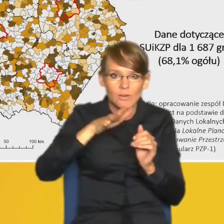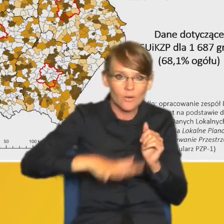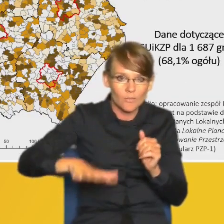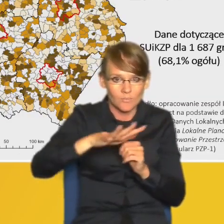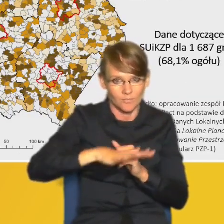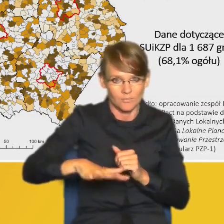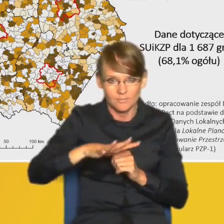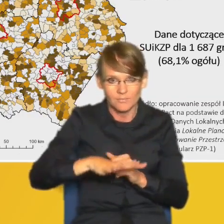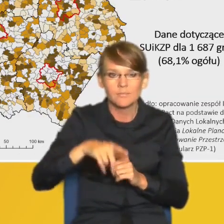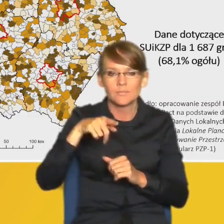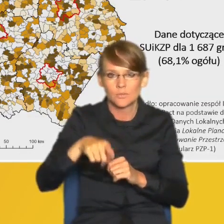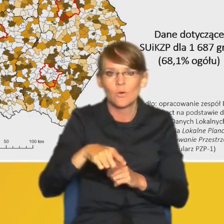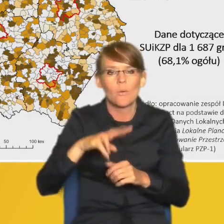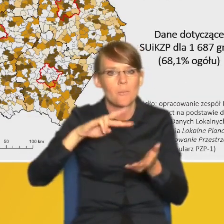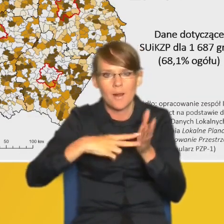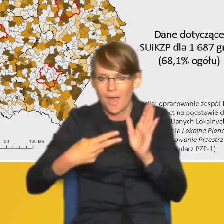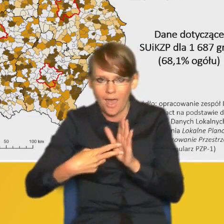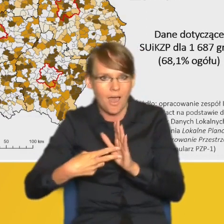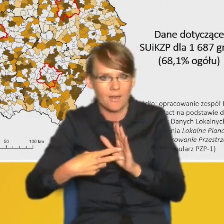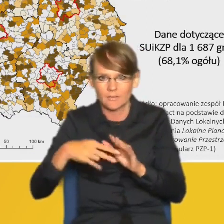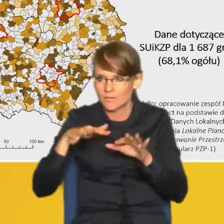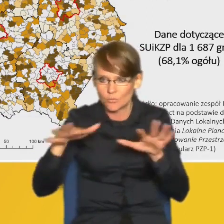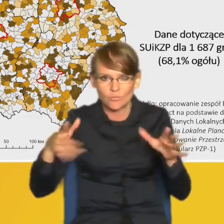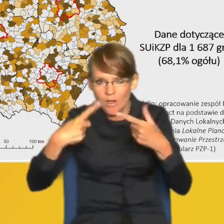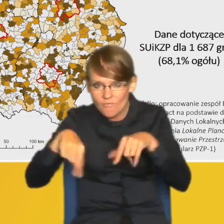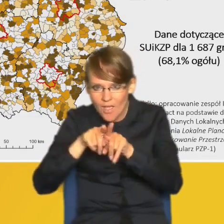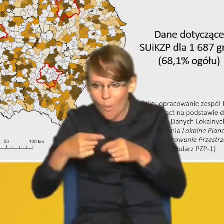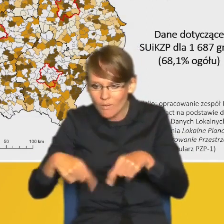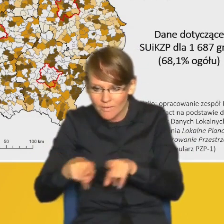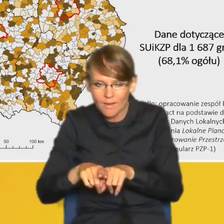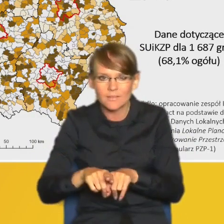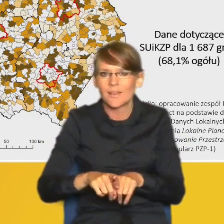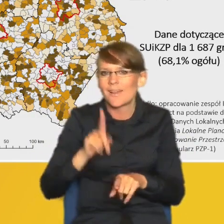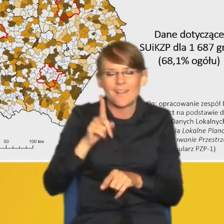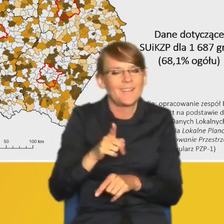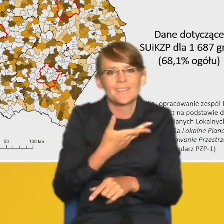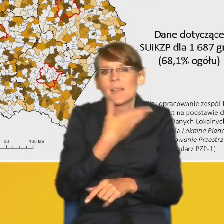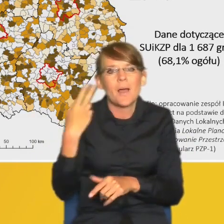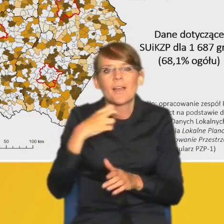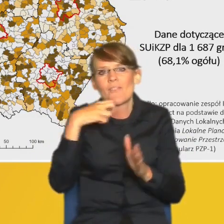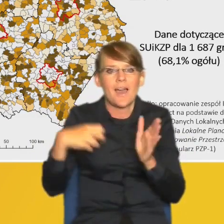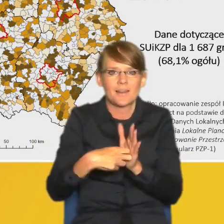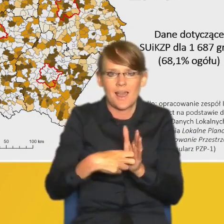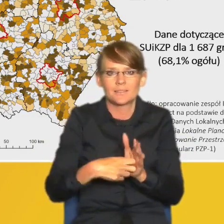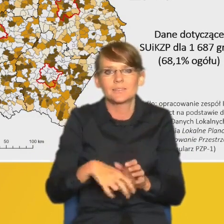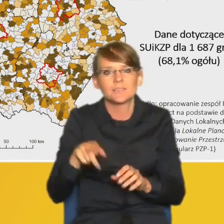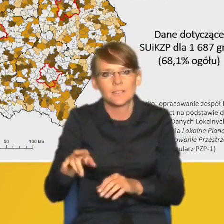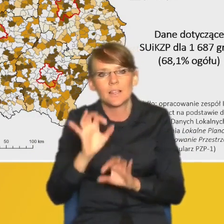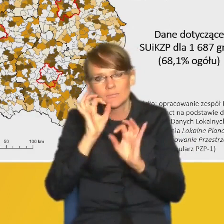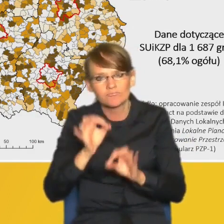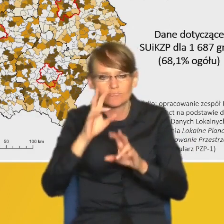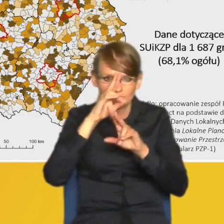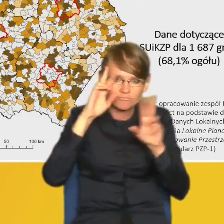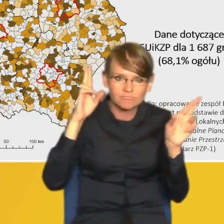mamy wysokie pokrycie planistyczne, to nie gwarantuje nam w żaden sposób racjonalności zagospodarowania